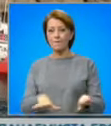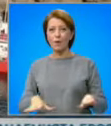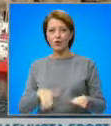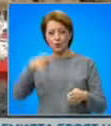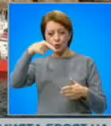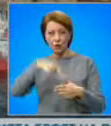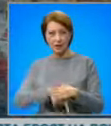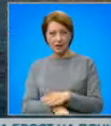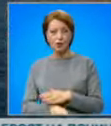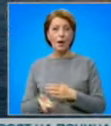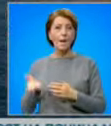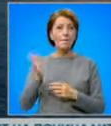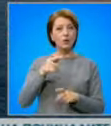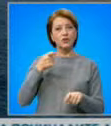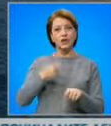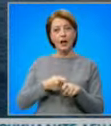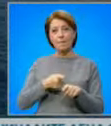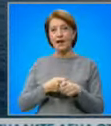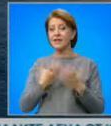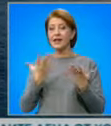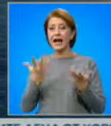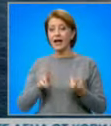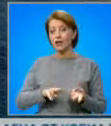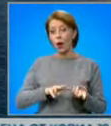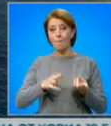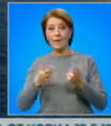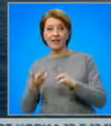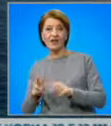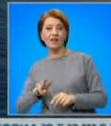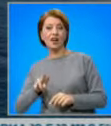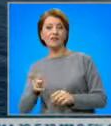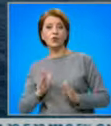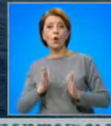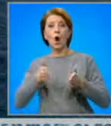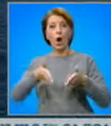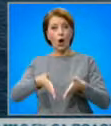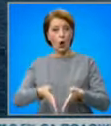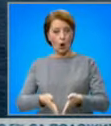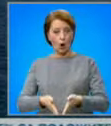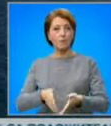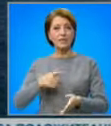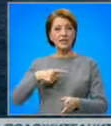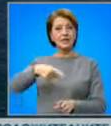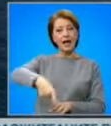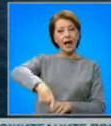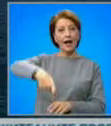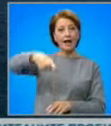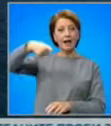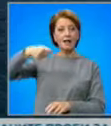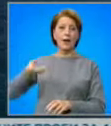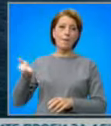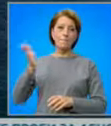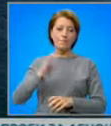товарът на заседналия плавателен съд ще бъде прехвърлен на друг кораб с помощта на плаващ кран. След това ще се извърши и